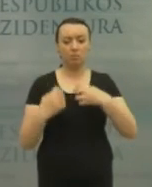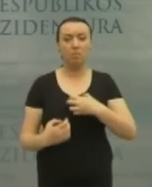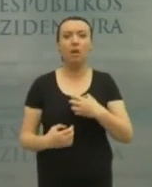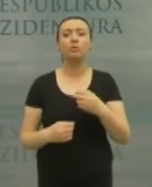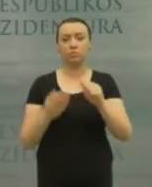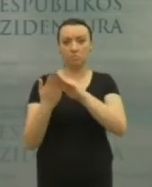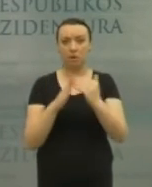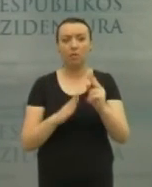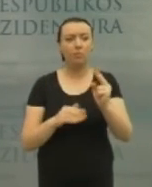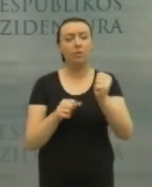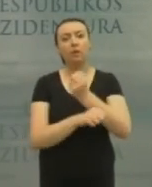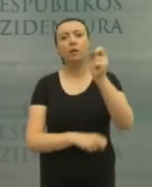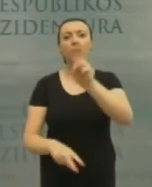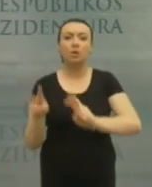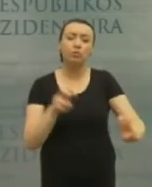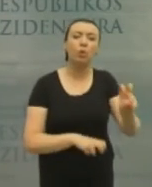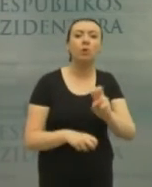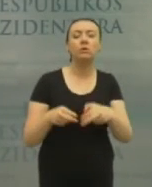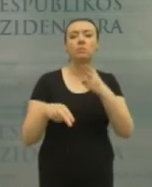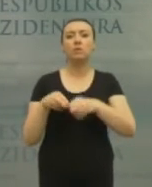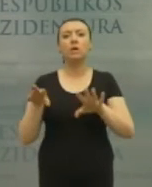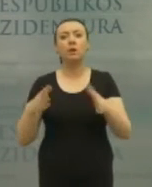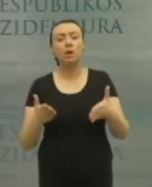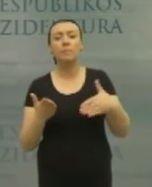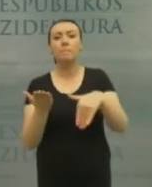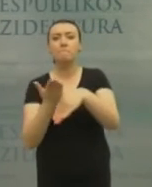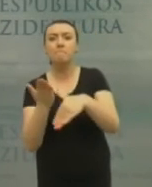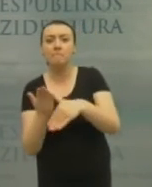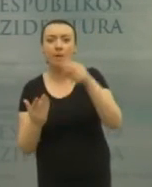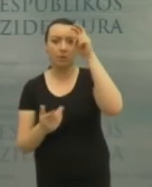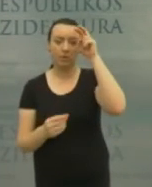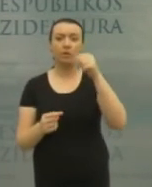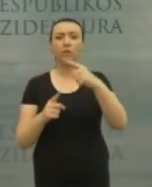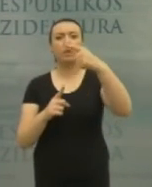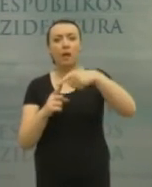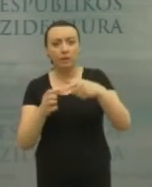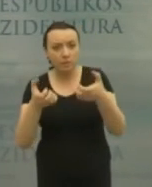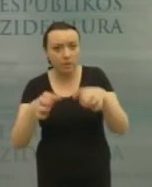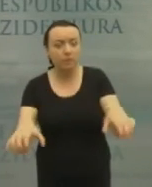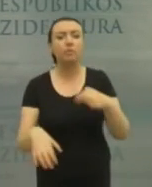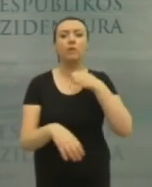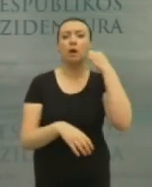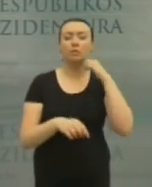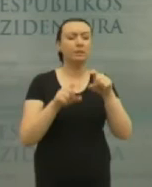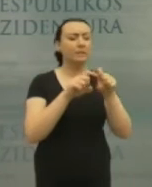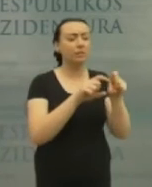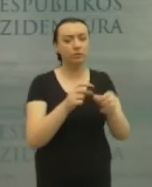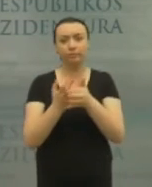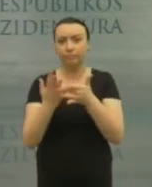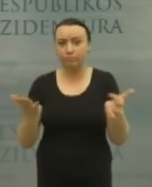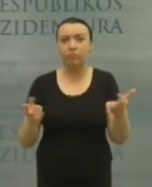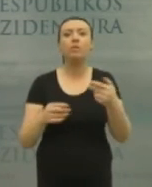ieškoti sprendimų, kaip padėti vyriausybei. Esu jiems dėkinga, tarybams, savivaldos, institucijoms kitoms.